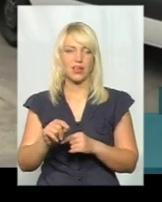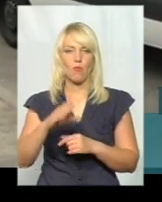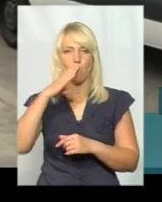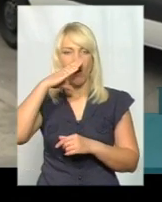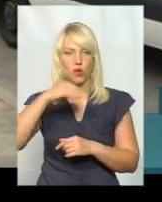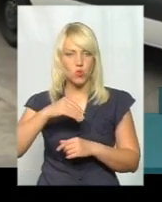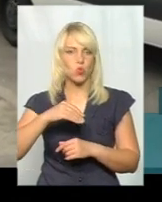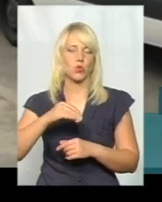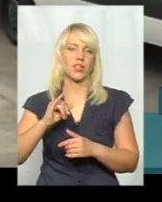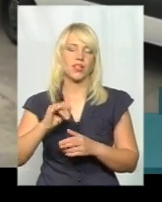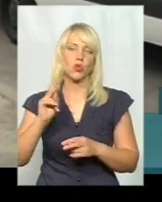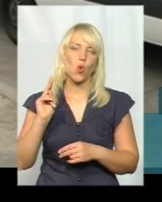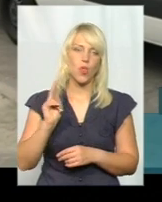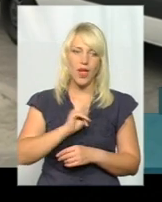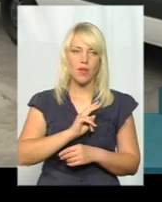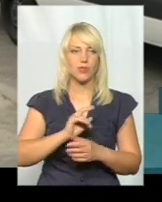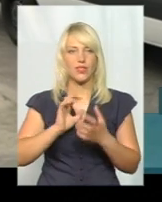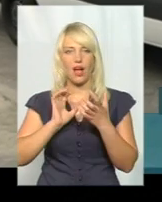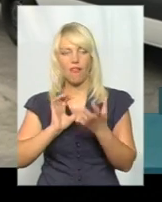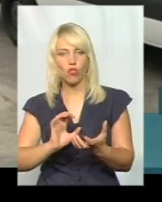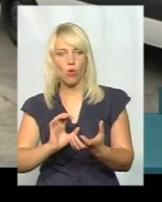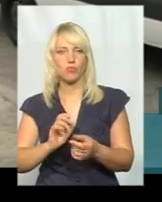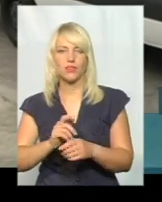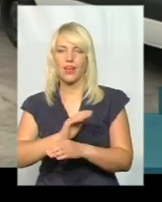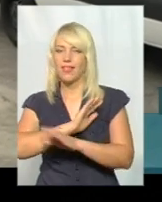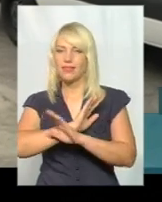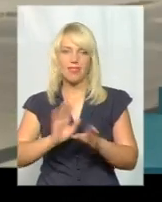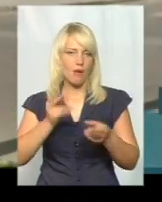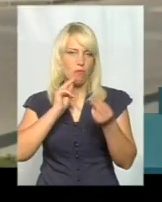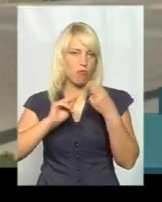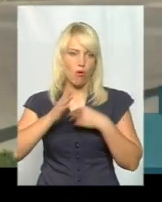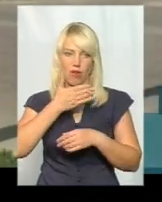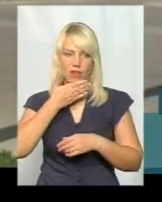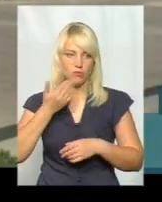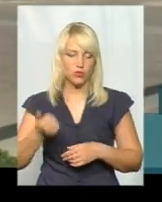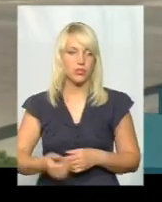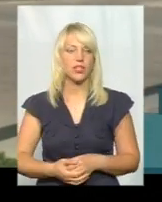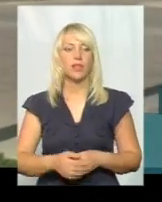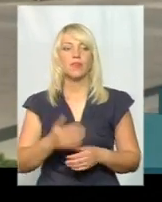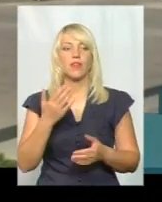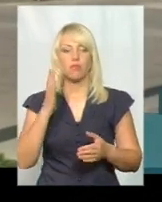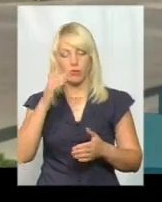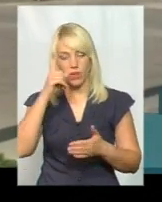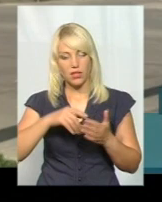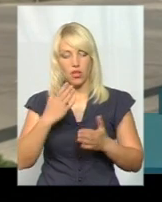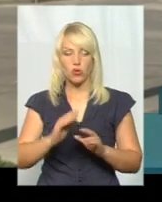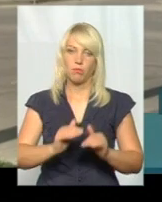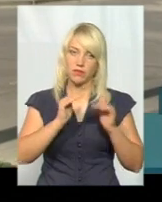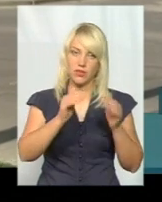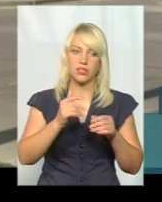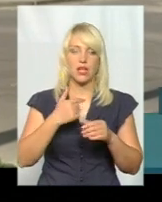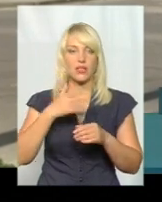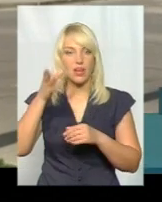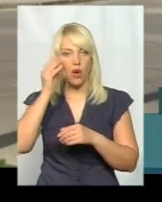маршрутних, тролейбусних, автобусних не поліпшується. Будемо надіятися, якщо вони підвищують, то йдемо з розрахунком, щоб